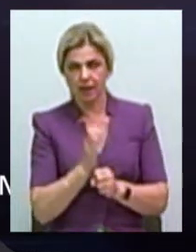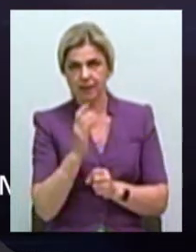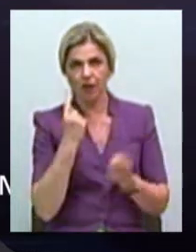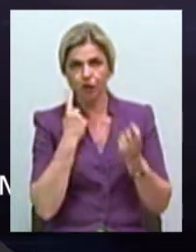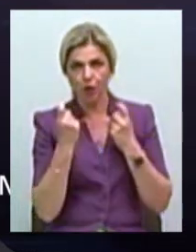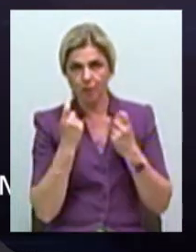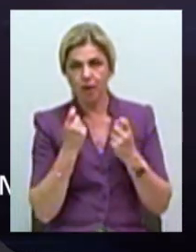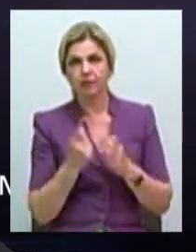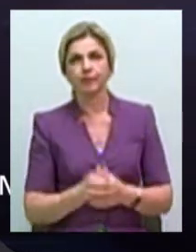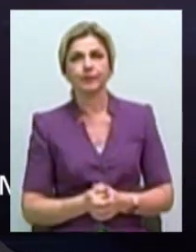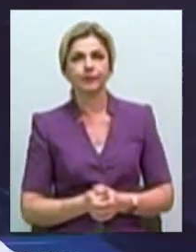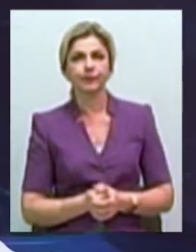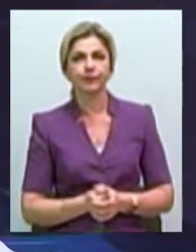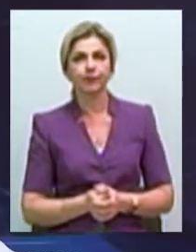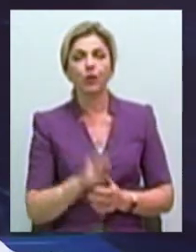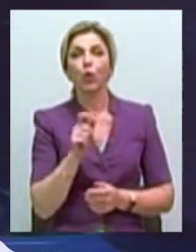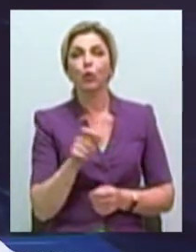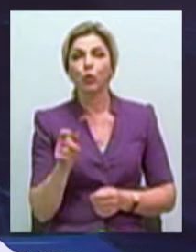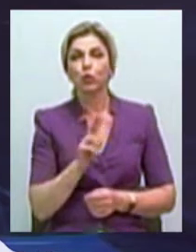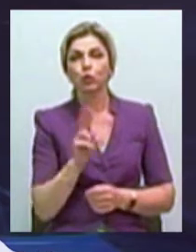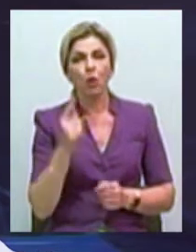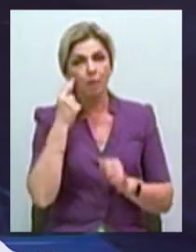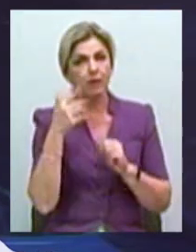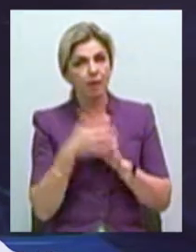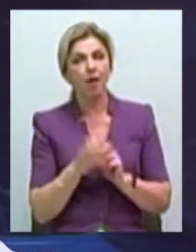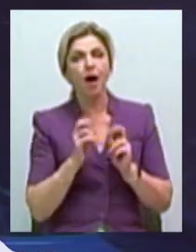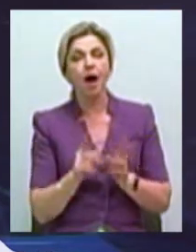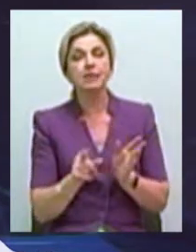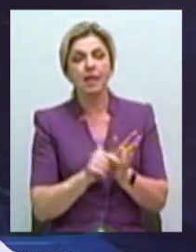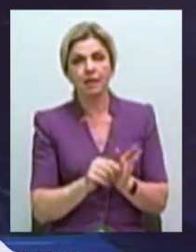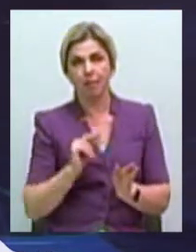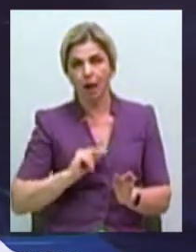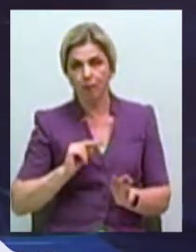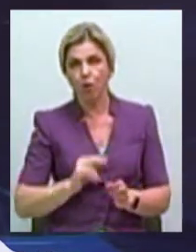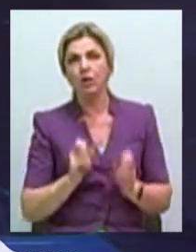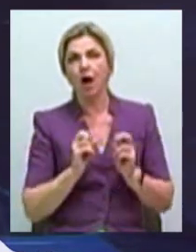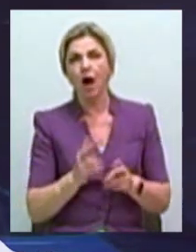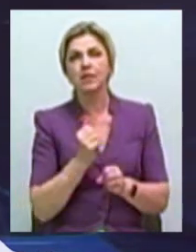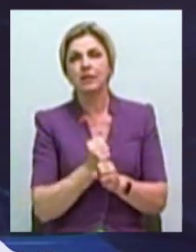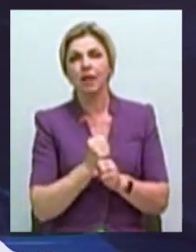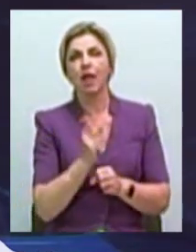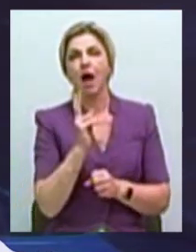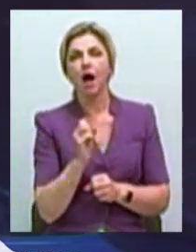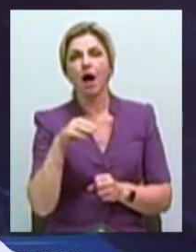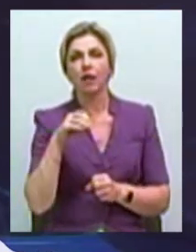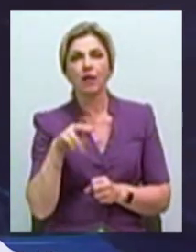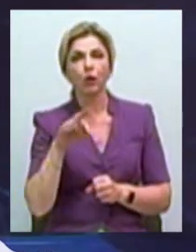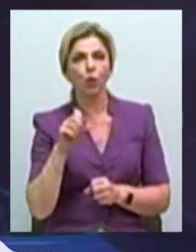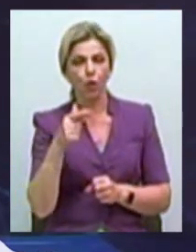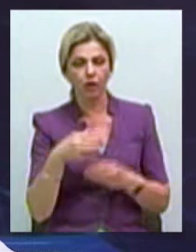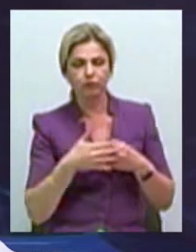информационные объекты, люди, которые понимают, как с этим работать, каким образом организовать каталог и доступ, каким образом